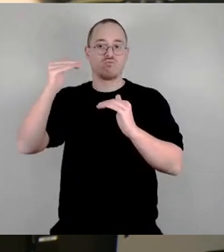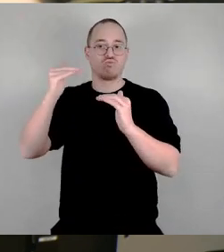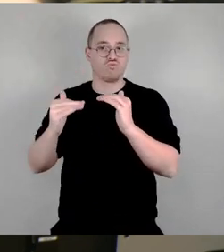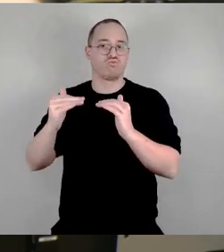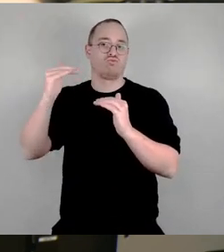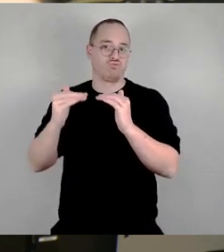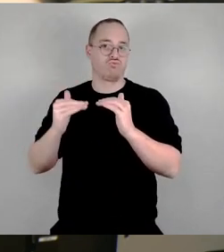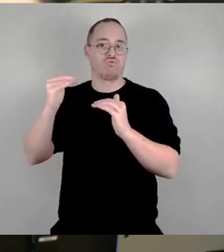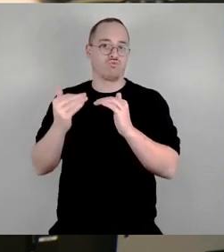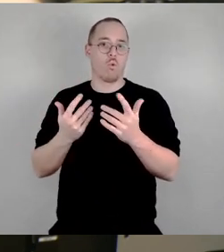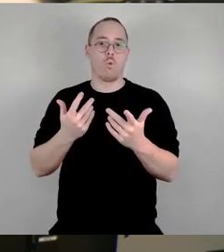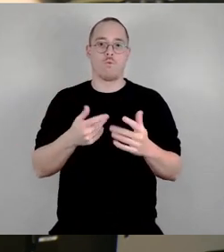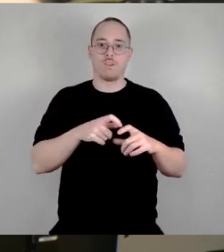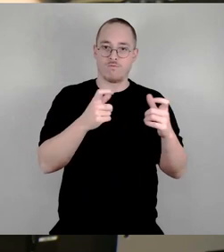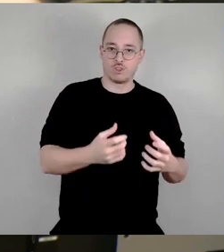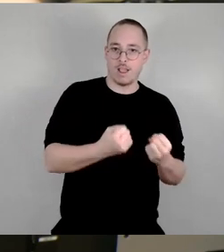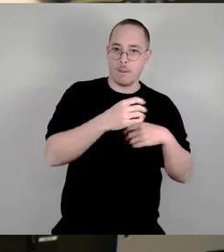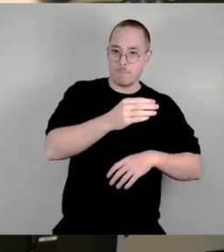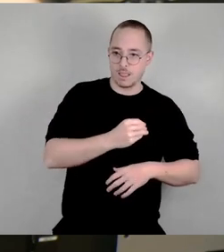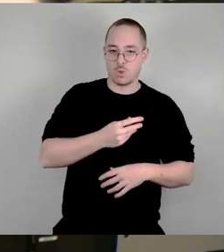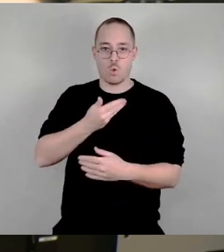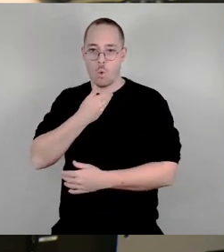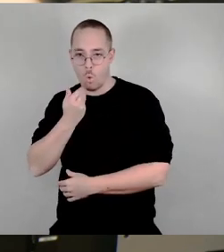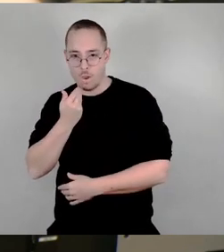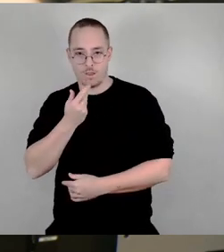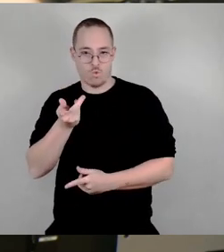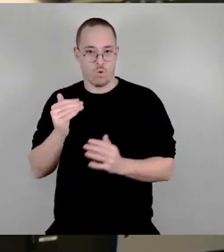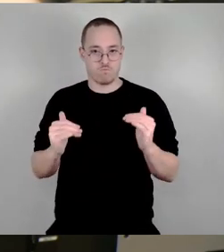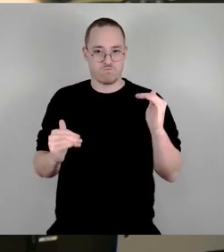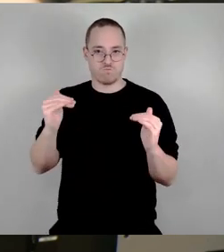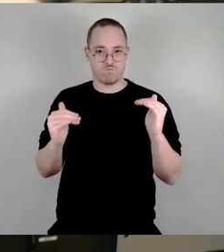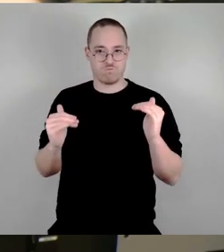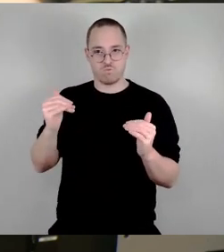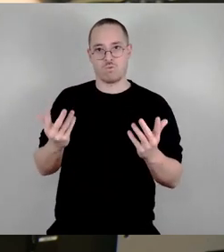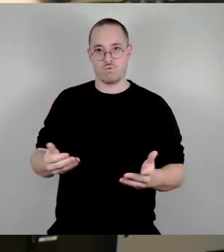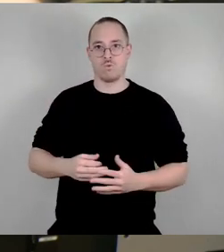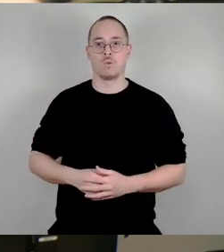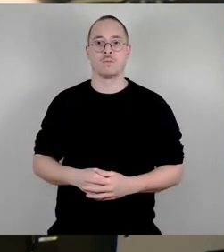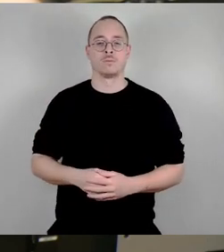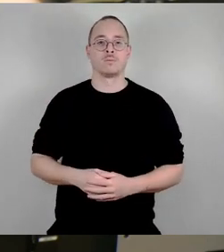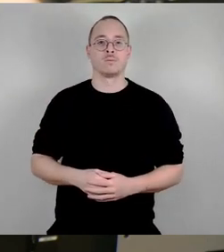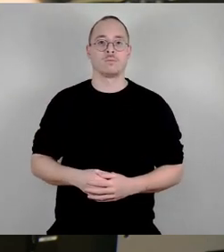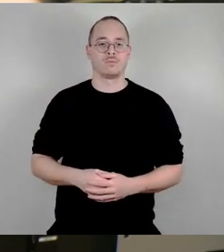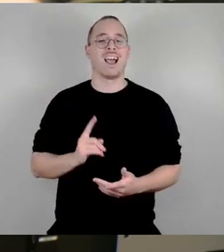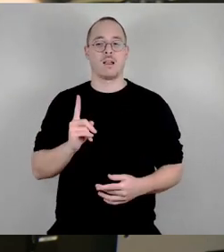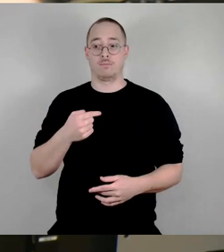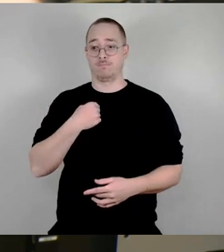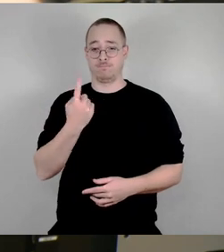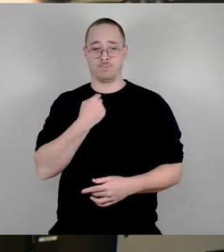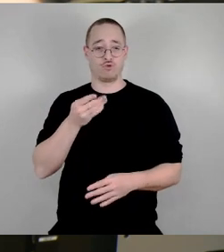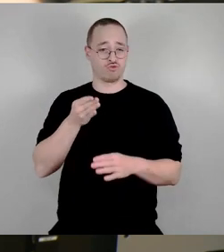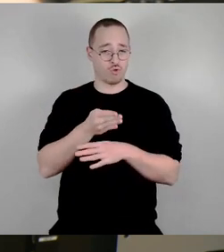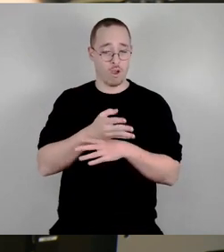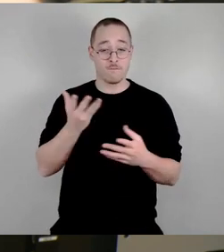werden. Ja, jedenfalls, das Größte, was uns eigentlich stört, deswegen gibt es auch unseren Änderungsantrag zur Vorlage der